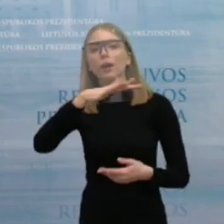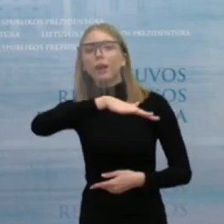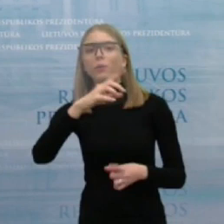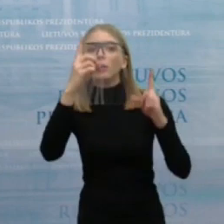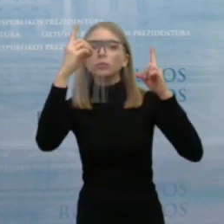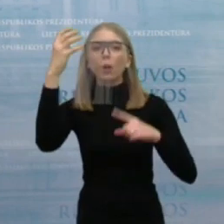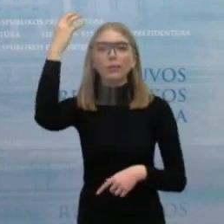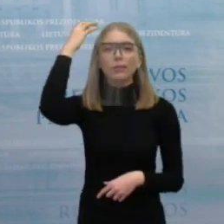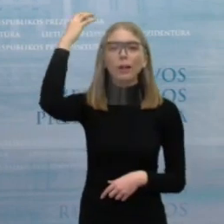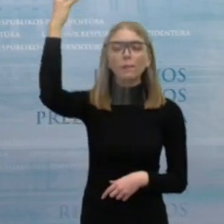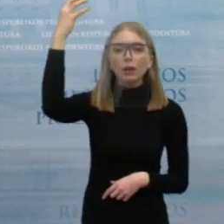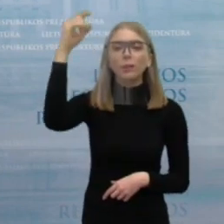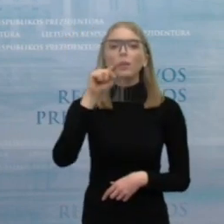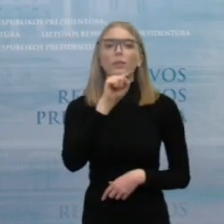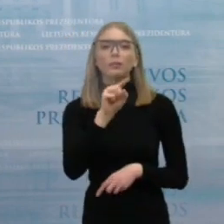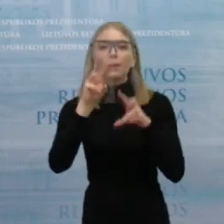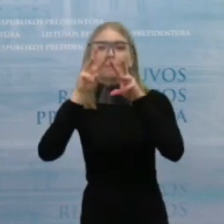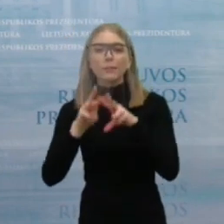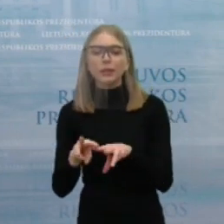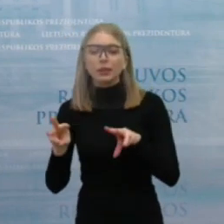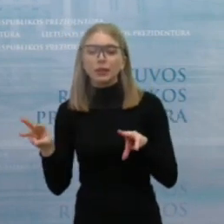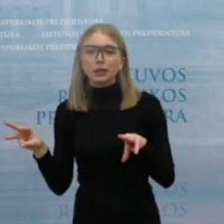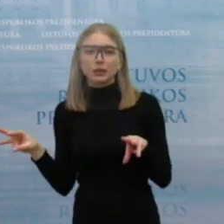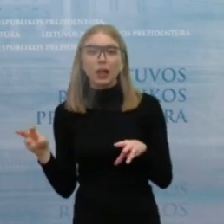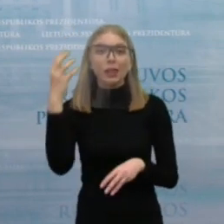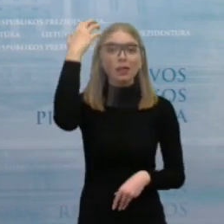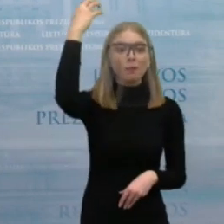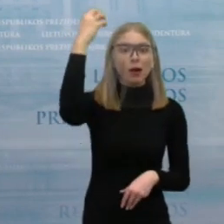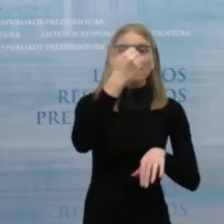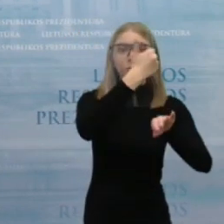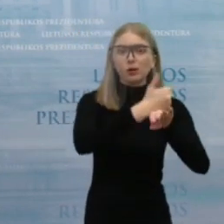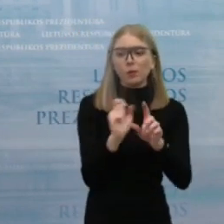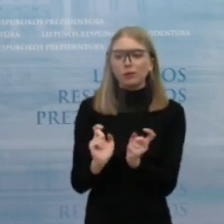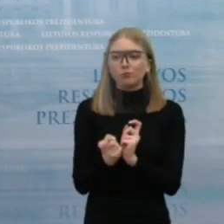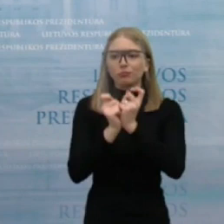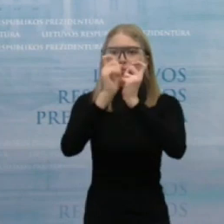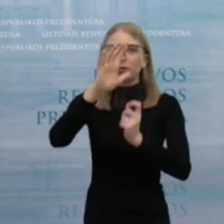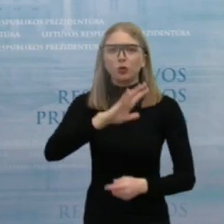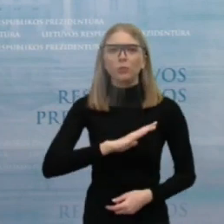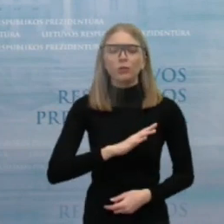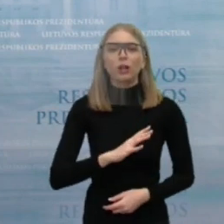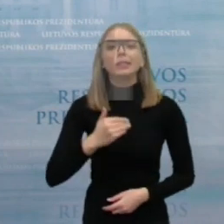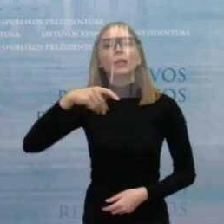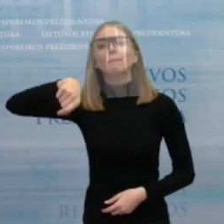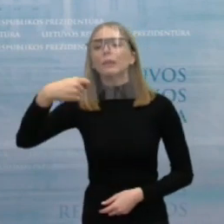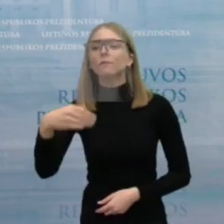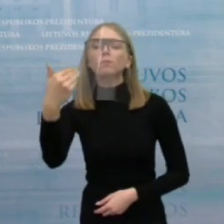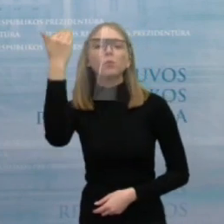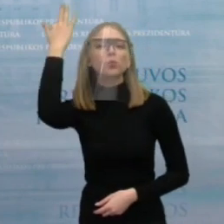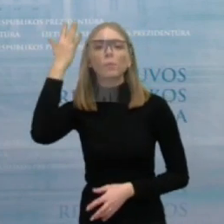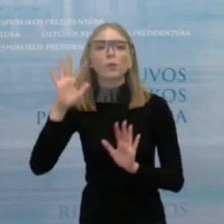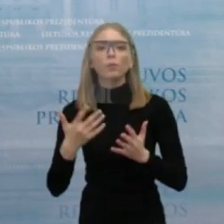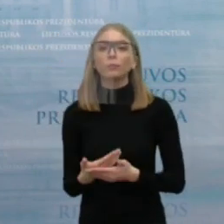ir savotišką ministro konfliktą su jo vadove? Taip, tai praeitų metų vasarą, kai